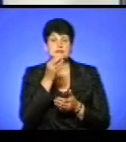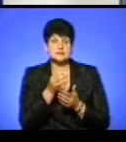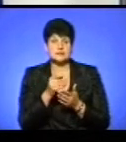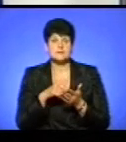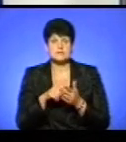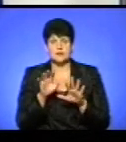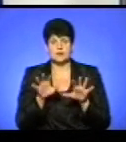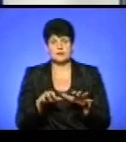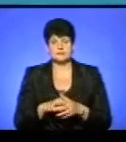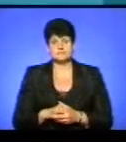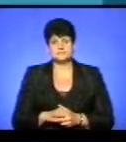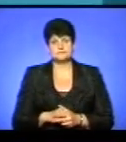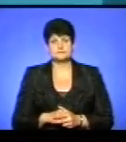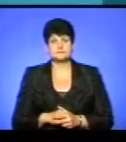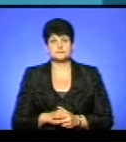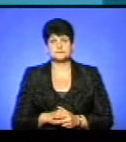міський голова.